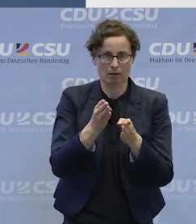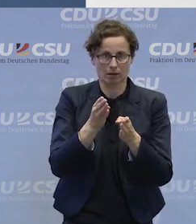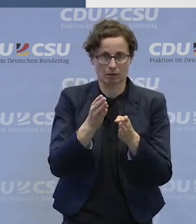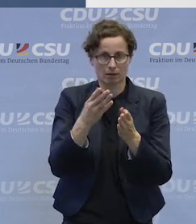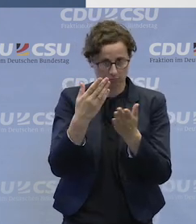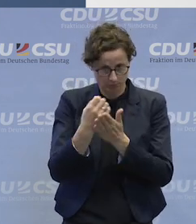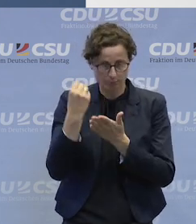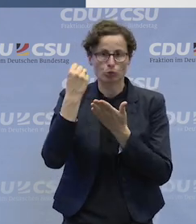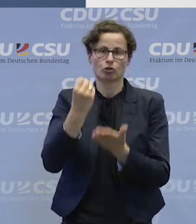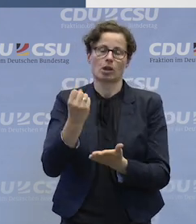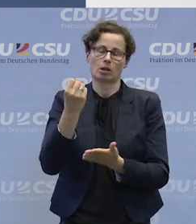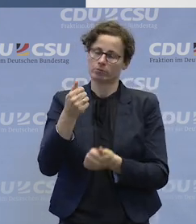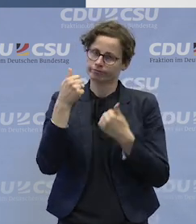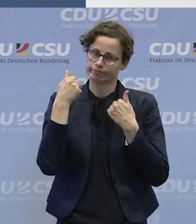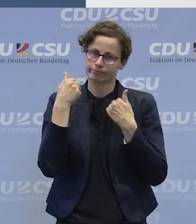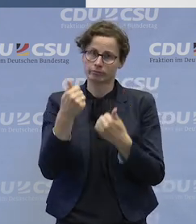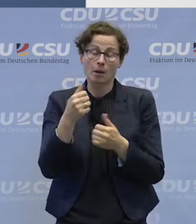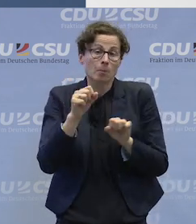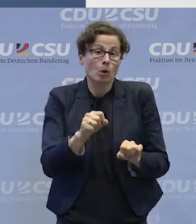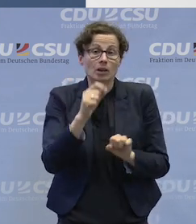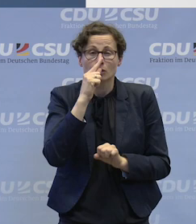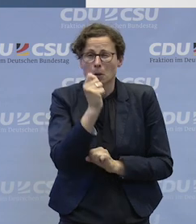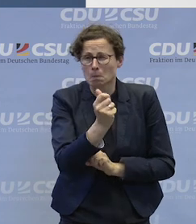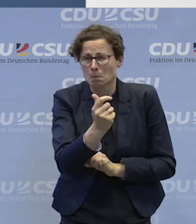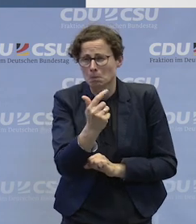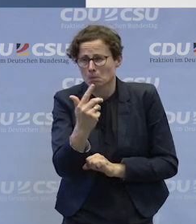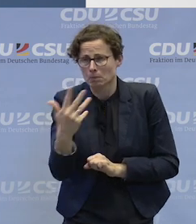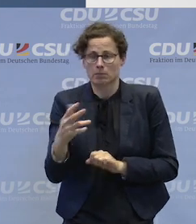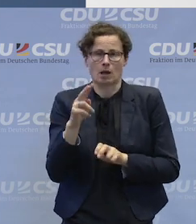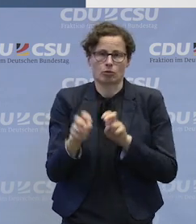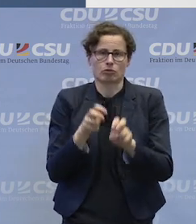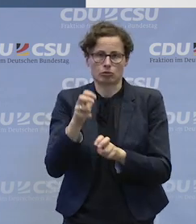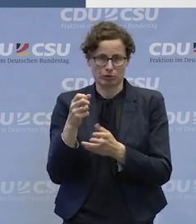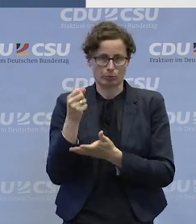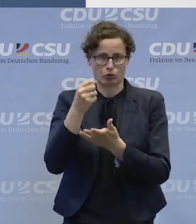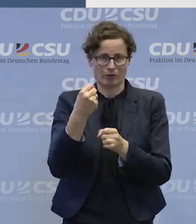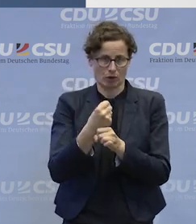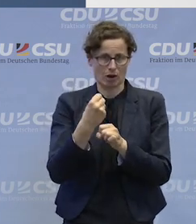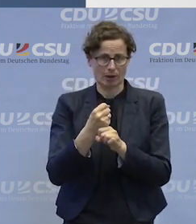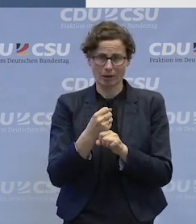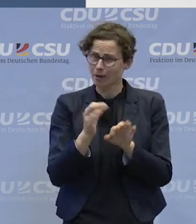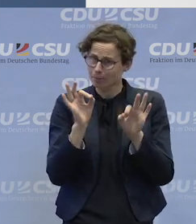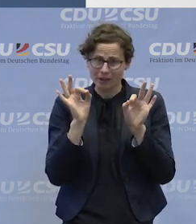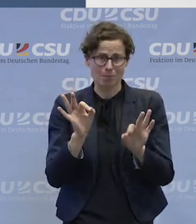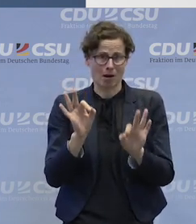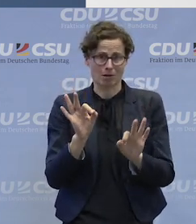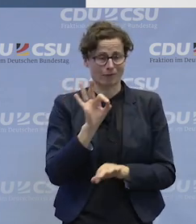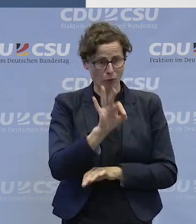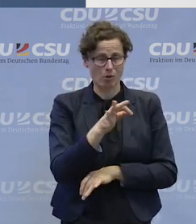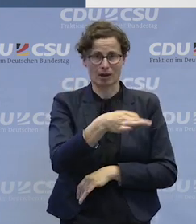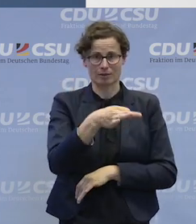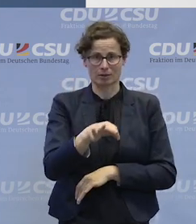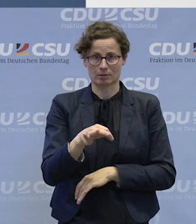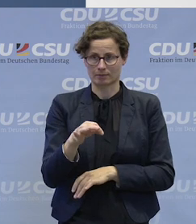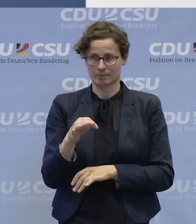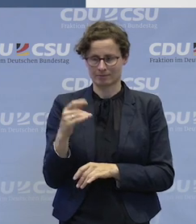dann wird es ein Erfolg sein, auch wenn es nur wenige sein werden. Ich erwarte nicht durch das Budget für Arbeit, das muss ich klar sagen, dass sich die